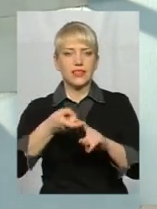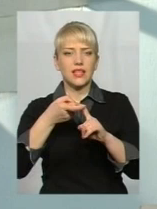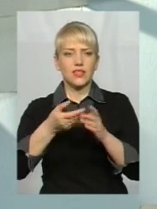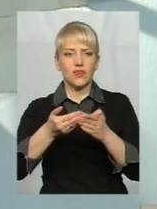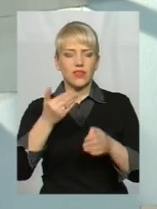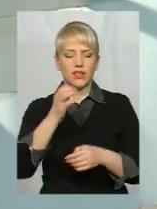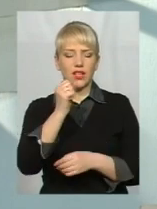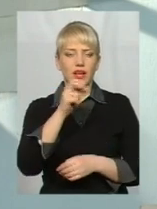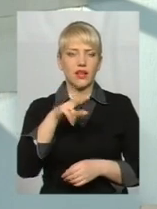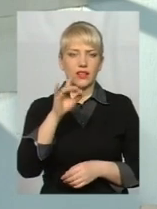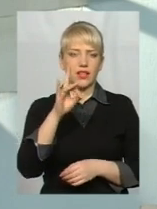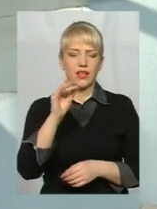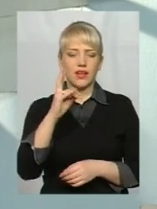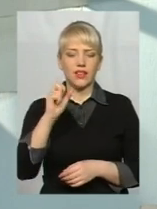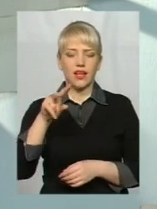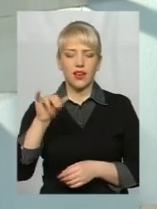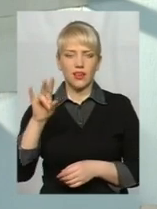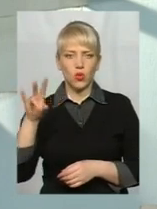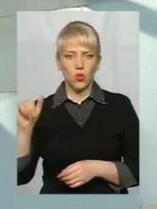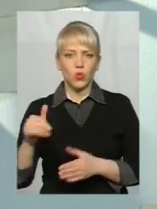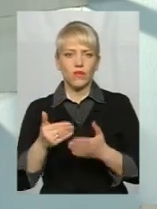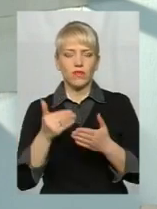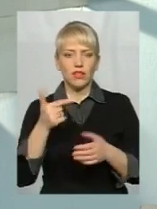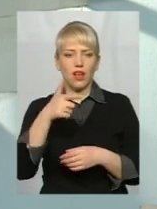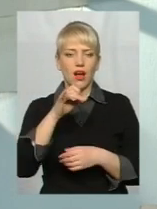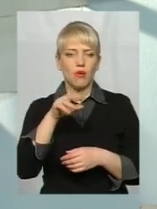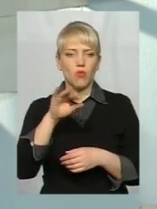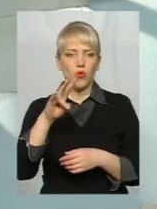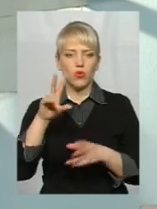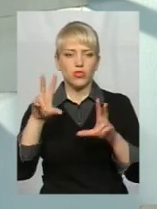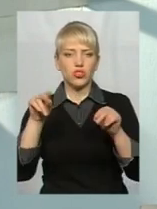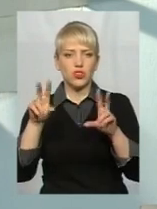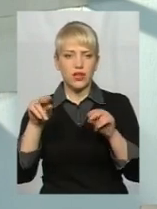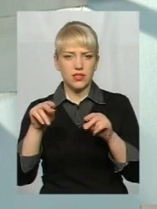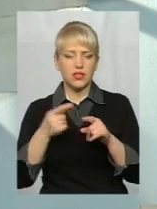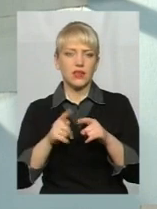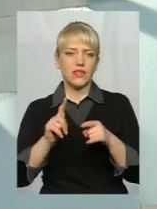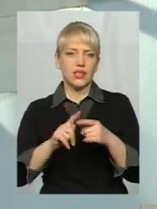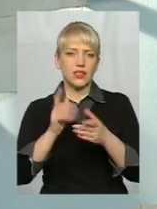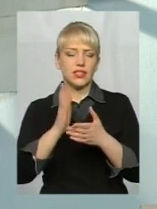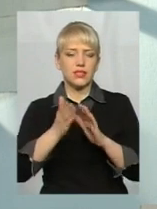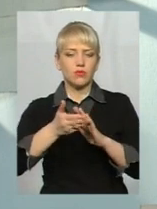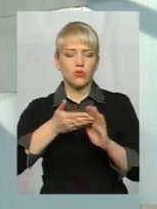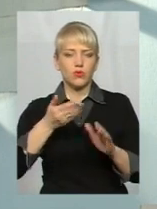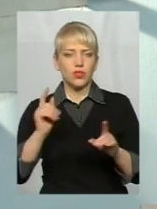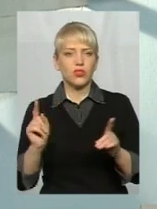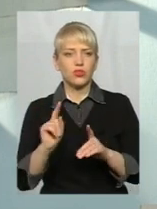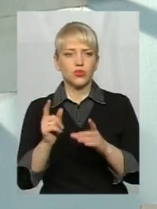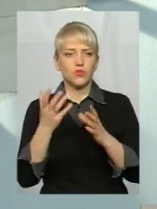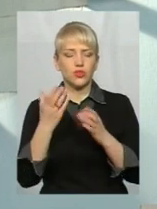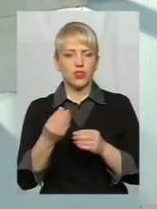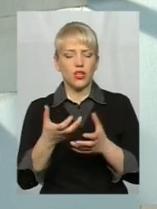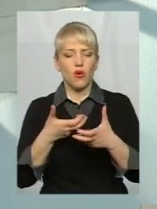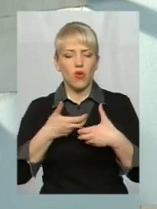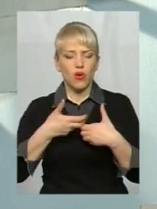адреналіну, а потім тих гормонів щастя, часто вона є спонукальною до того, щоб ще отримати дозу